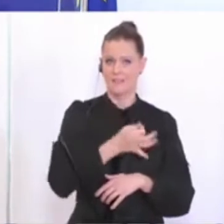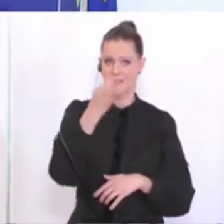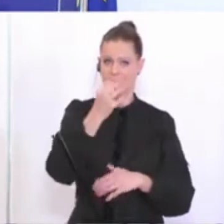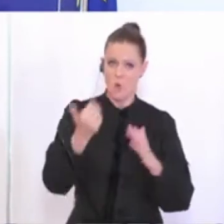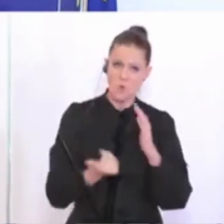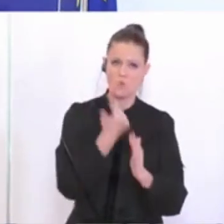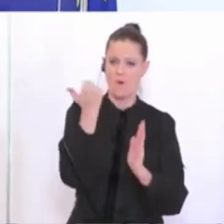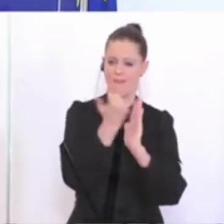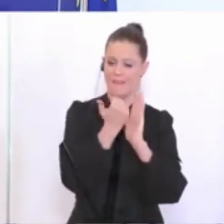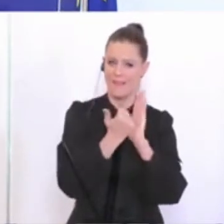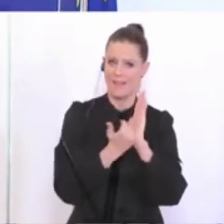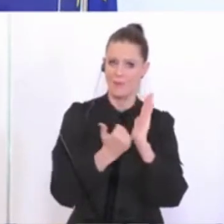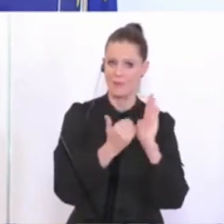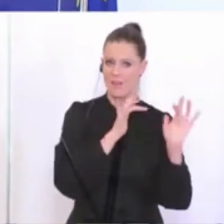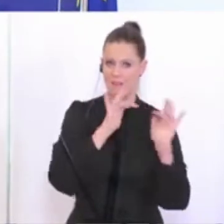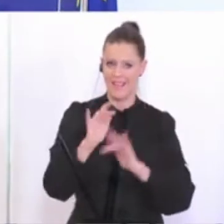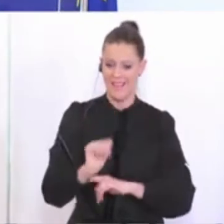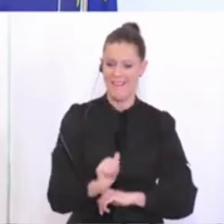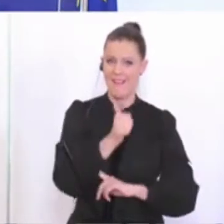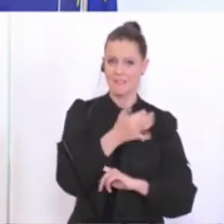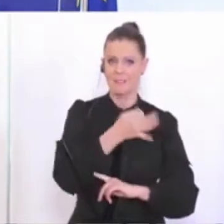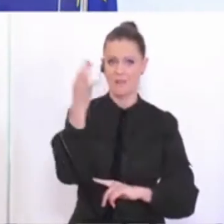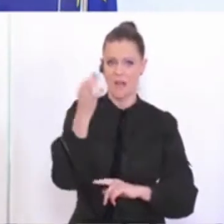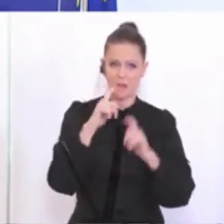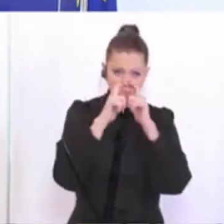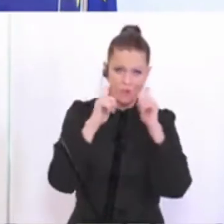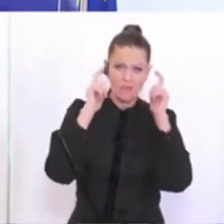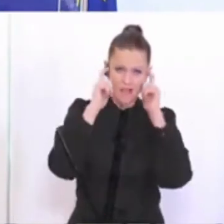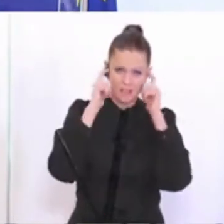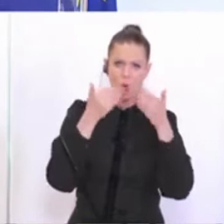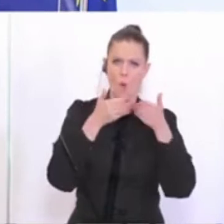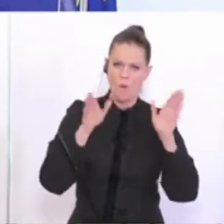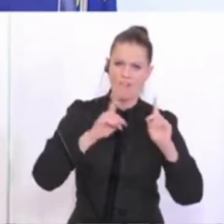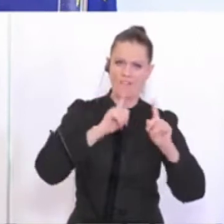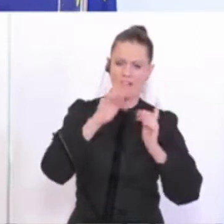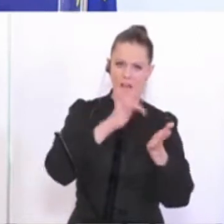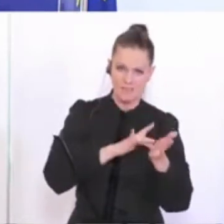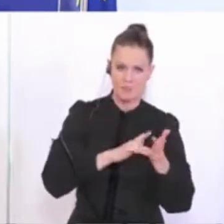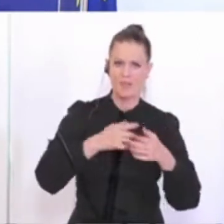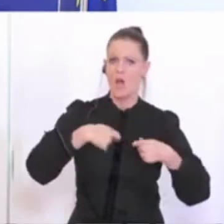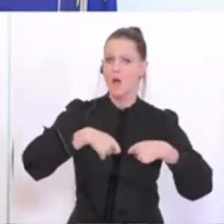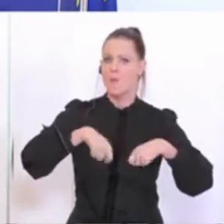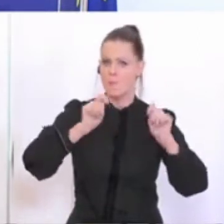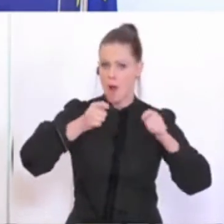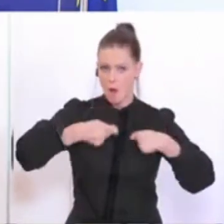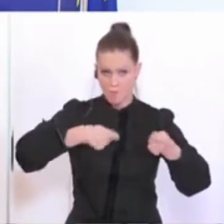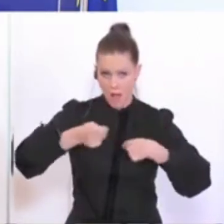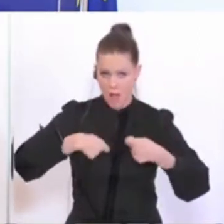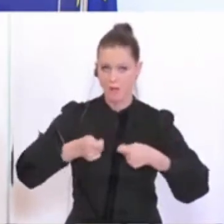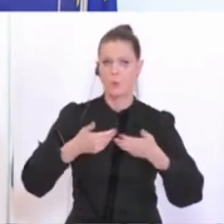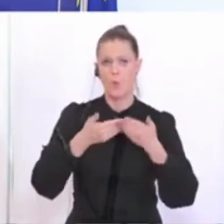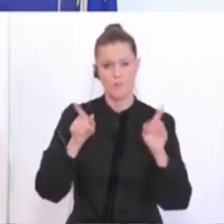neun Regelungen gesehen, den ersten Tag, wo man sagt Mund-Nasen-Schutz im öffentlichen Verkehrsmittel, dass die Baumärkte geöffnet haben, dass die kleinen